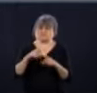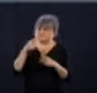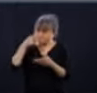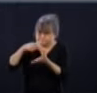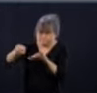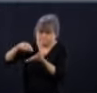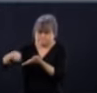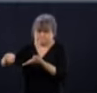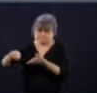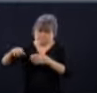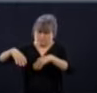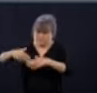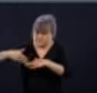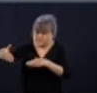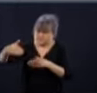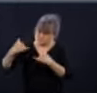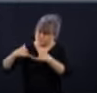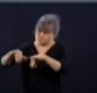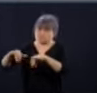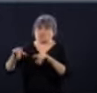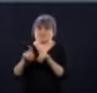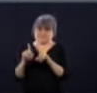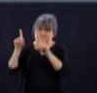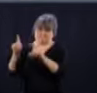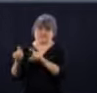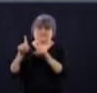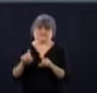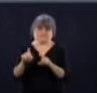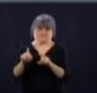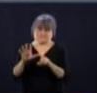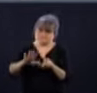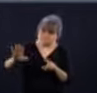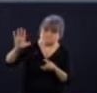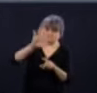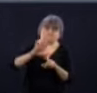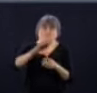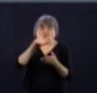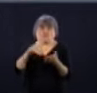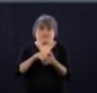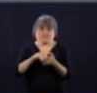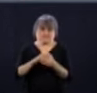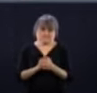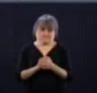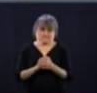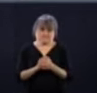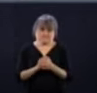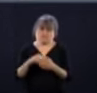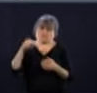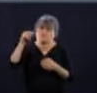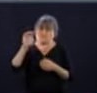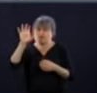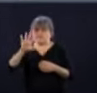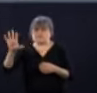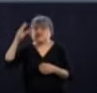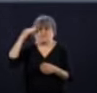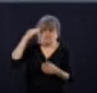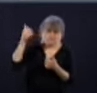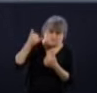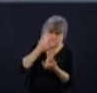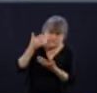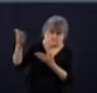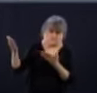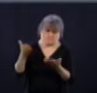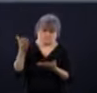faites. Il va y avoir des tests aussi qui vont être faits dans ce secteur-là pour mieux documenter la situation, pour voir où on en est rendu